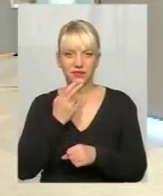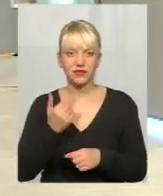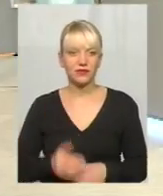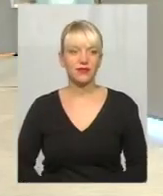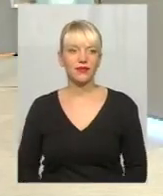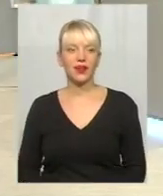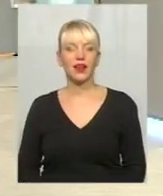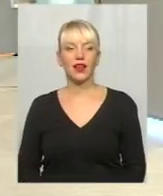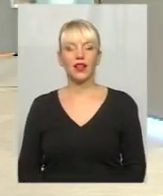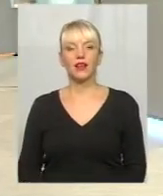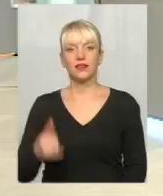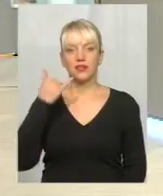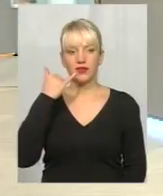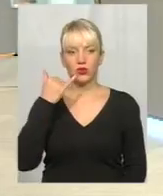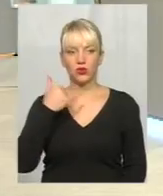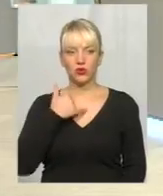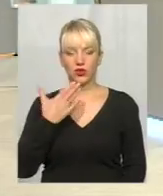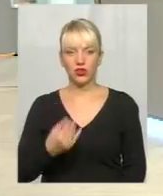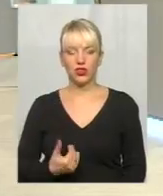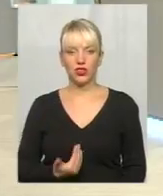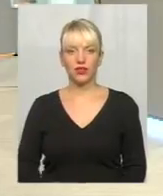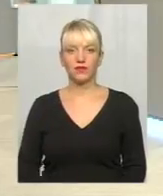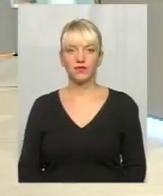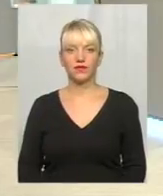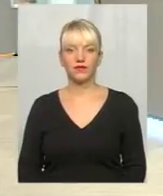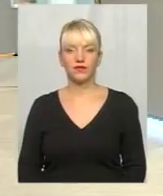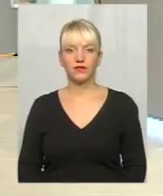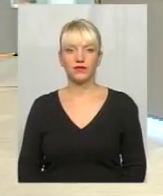Я прошу, у нас ще, здається, один дзвіночок, якщо я правильно почув.